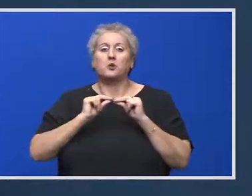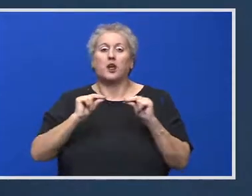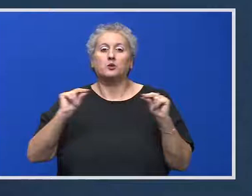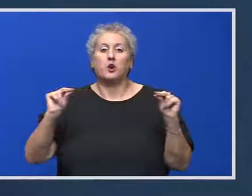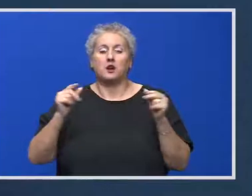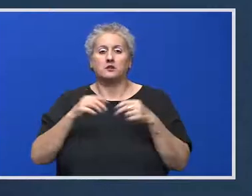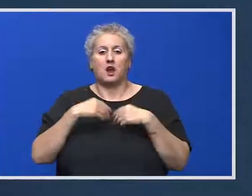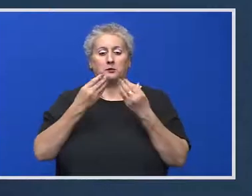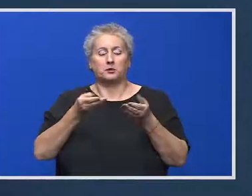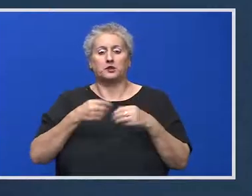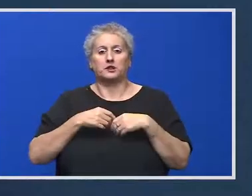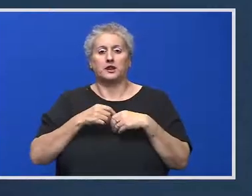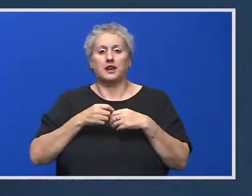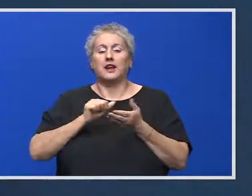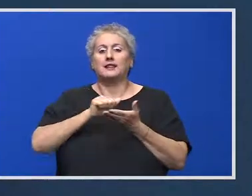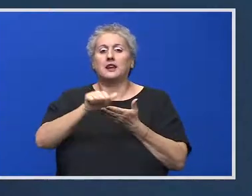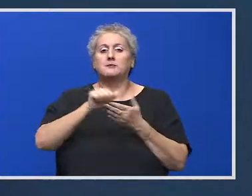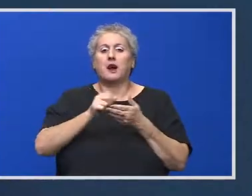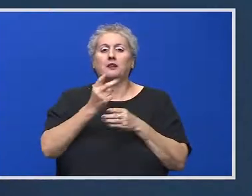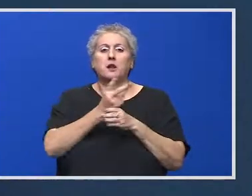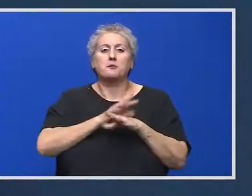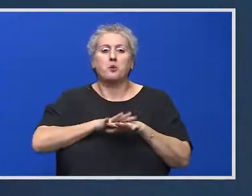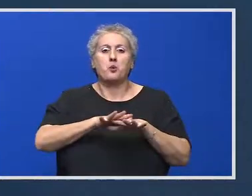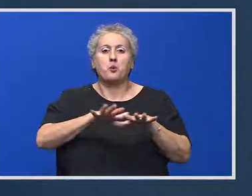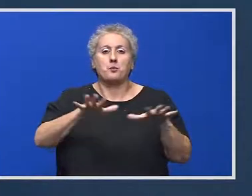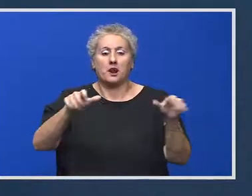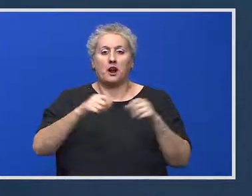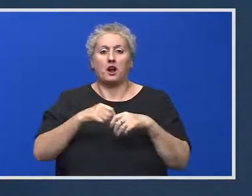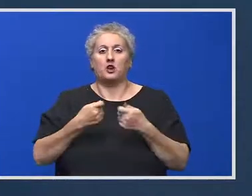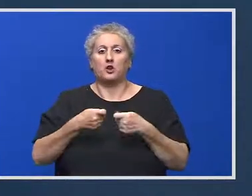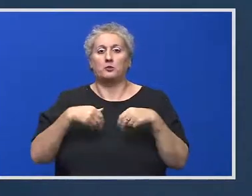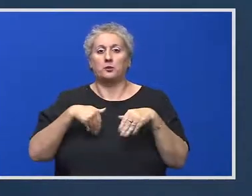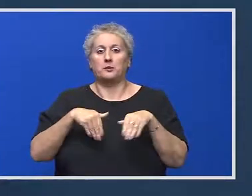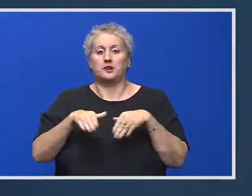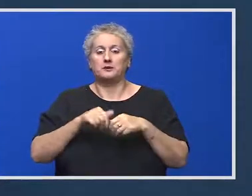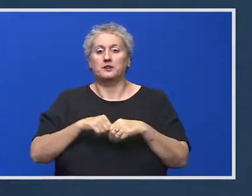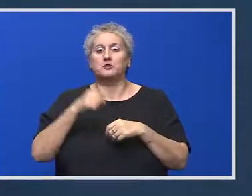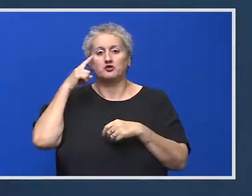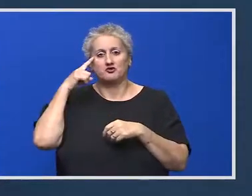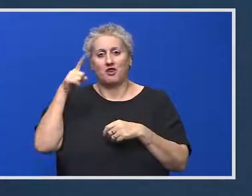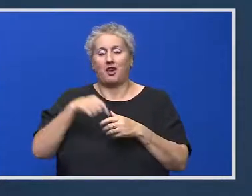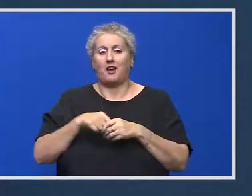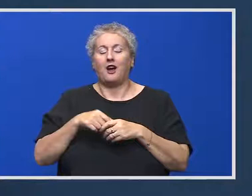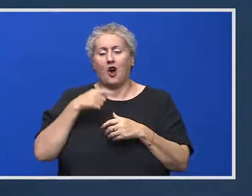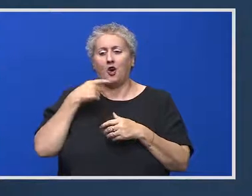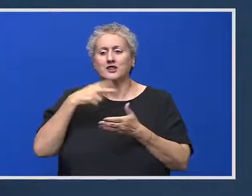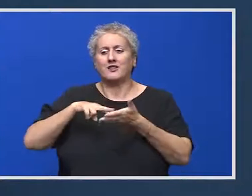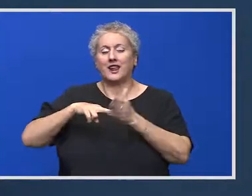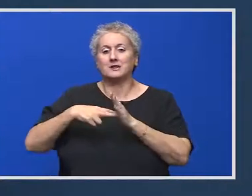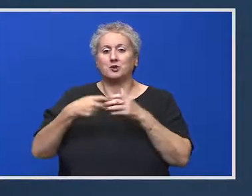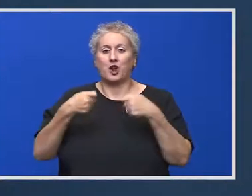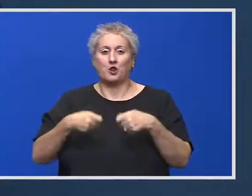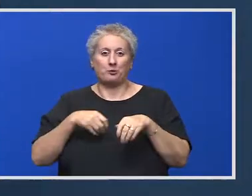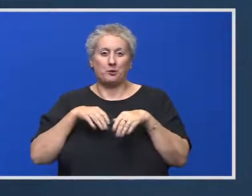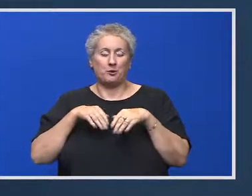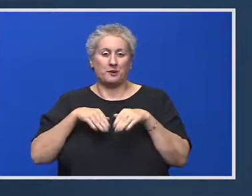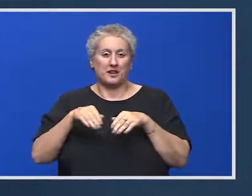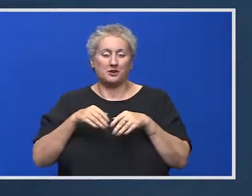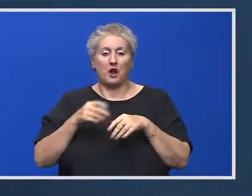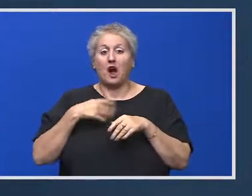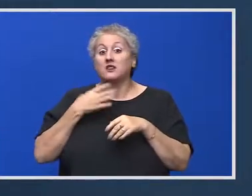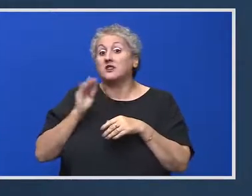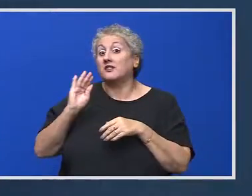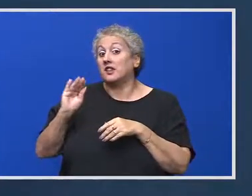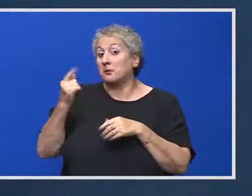dezbatere publică metodologia pentru evaluarea plagiatului, așa cum domnul ministru sunt convins că știe. Vă va răspune domnul ministru în detail. Aș vă întreb totuși pe